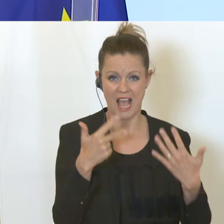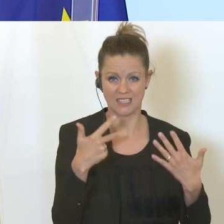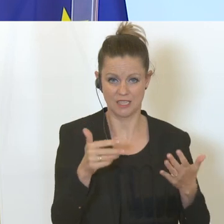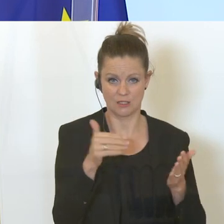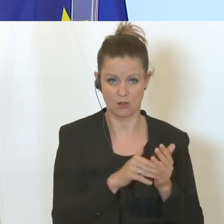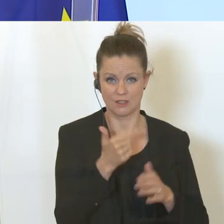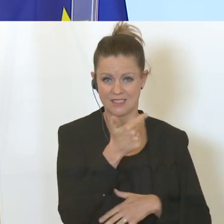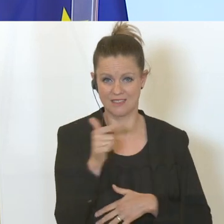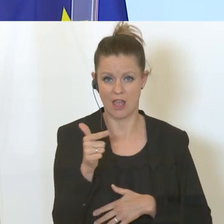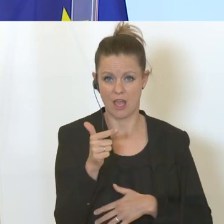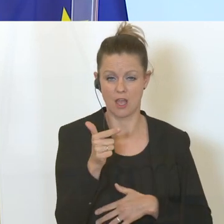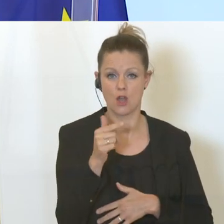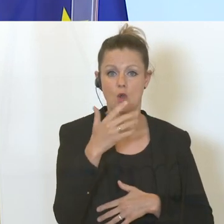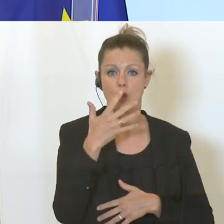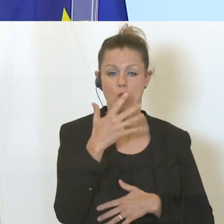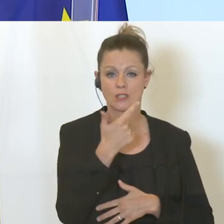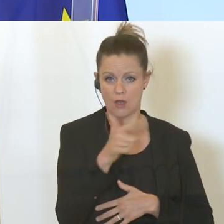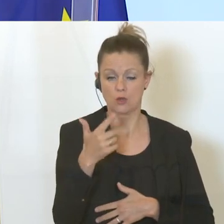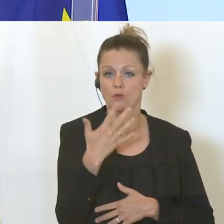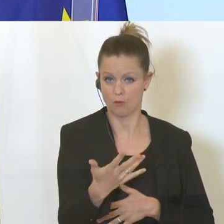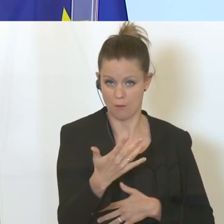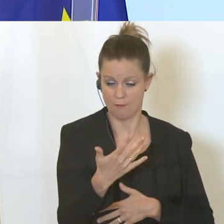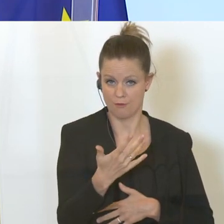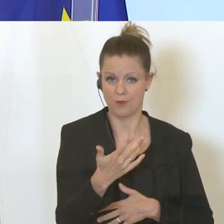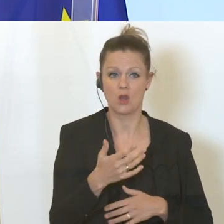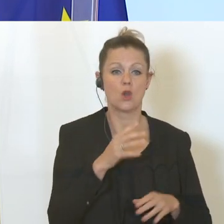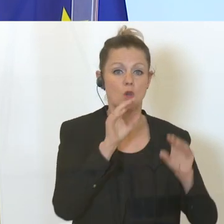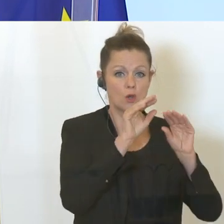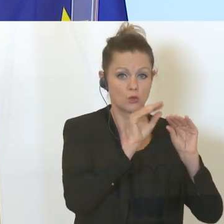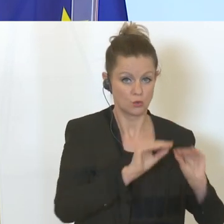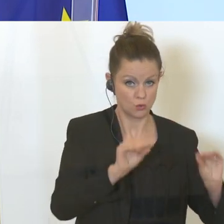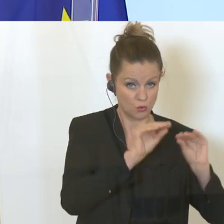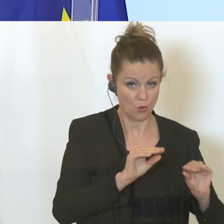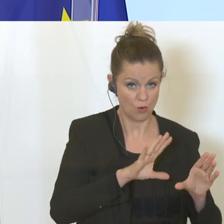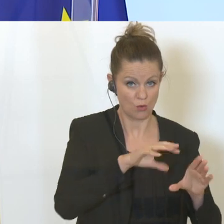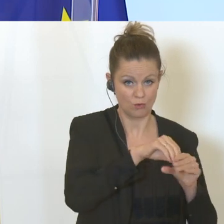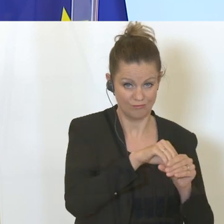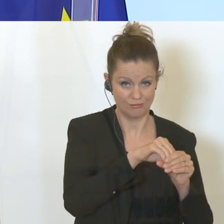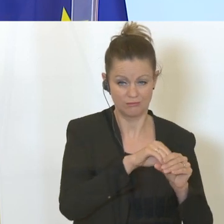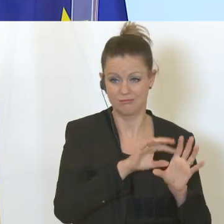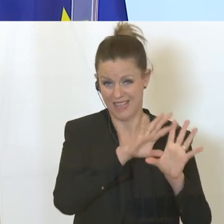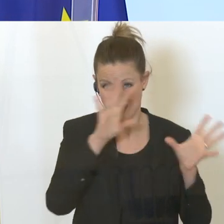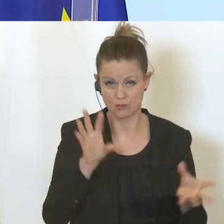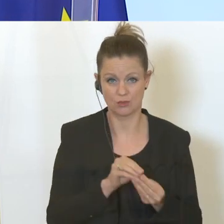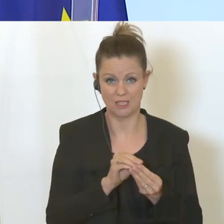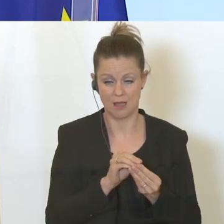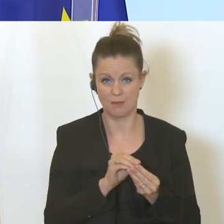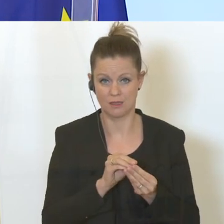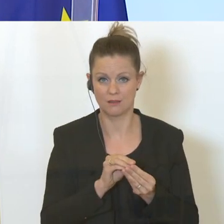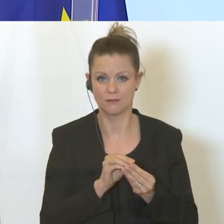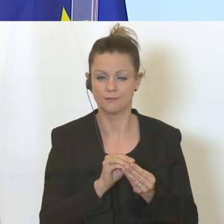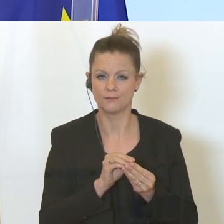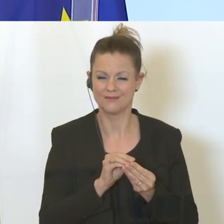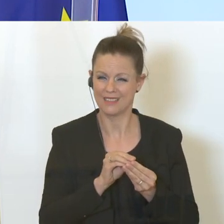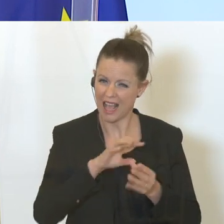.205 arbeitssuchenden Menschen und Schulungsteilnehmern ist die Zahl der arbeitssuchenden Menschen inklusive in